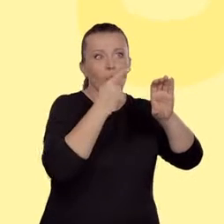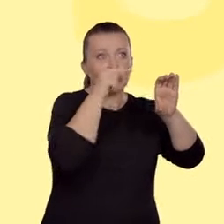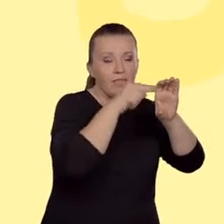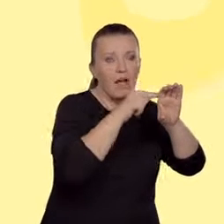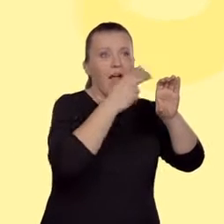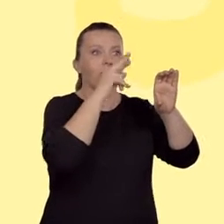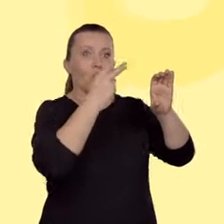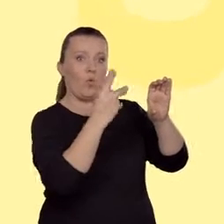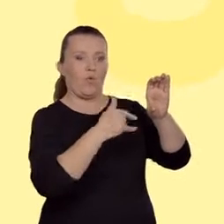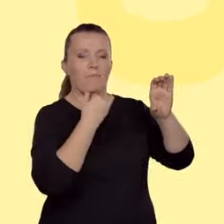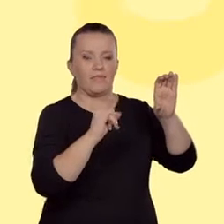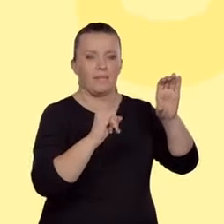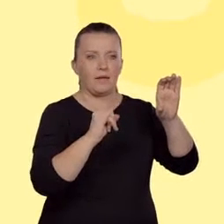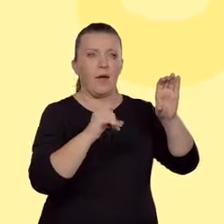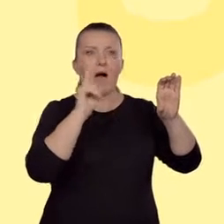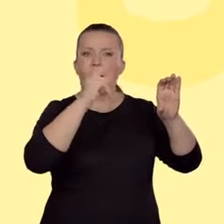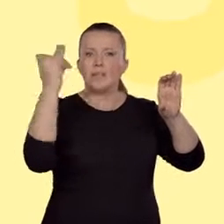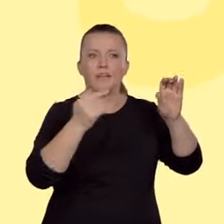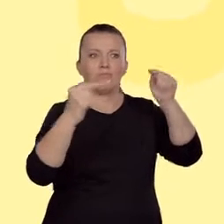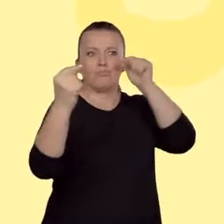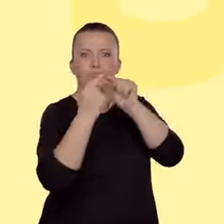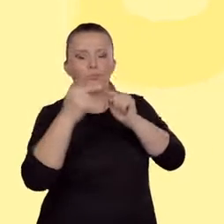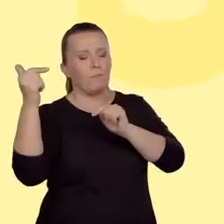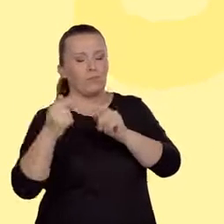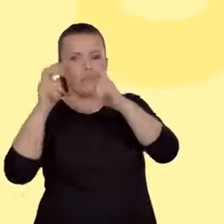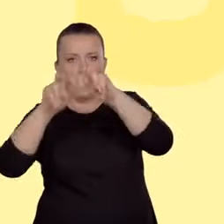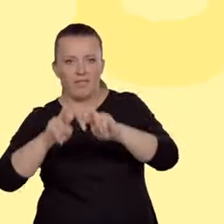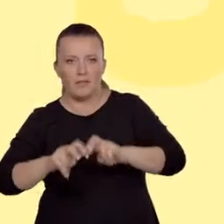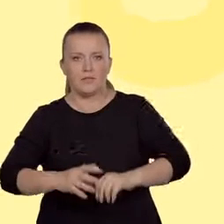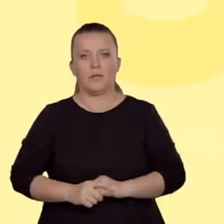Oczywiście zawsze należy podpierać się analizą i odwołaniami do utworów.